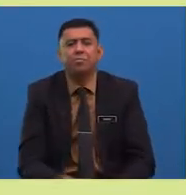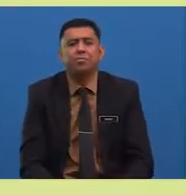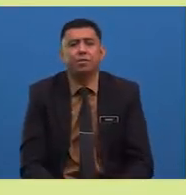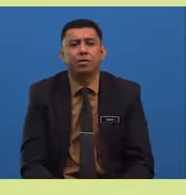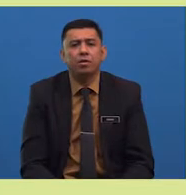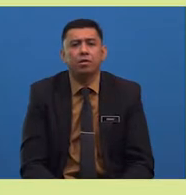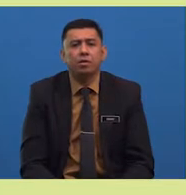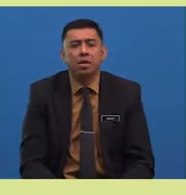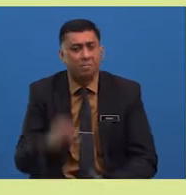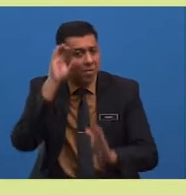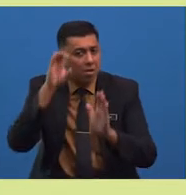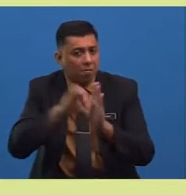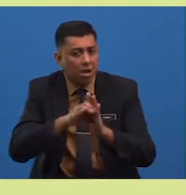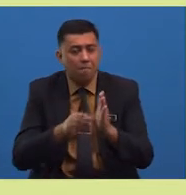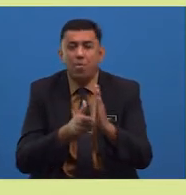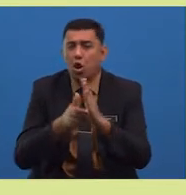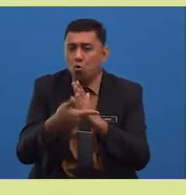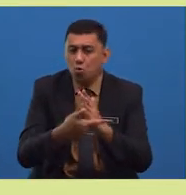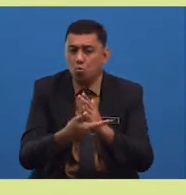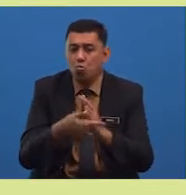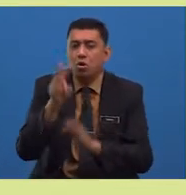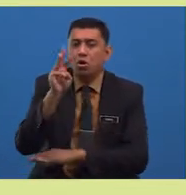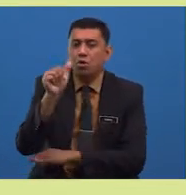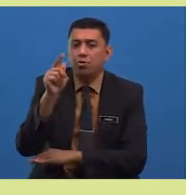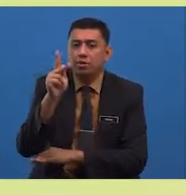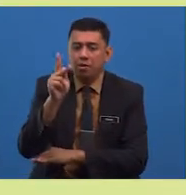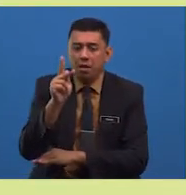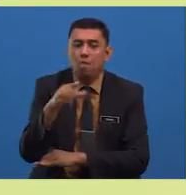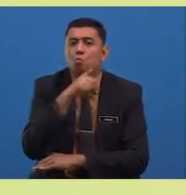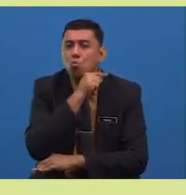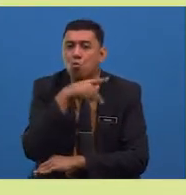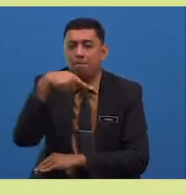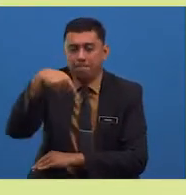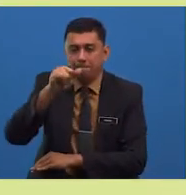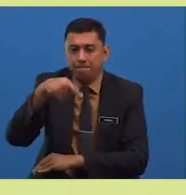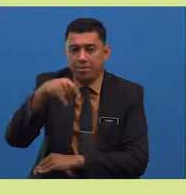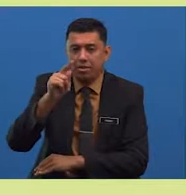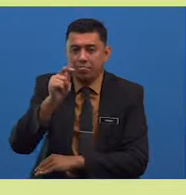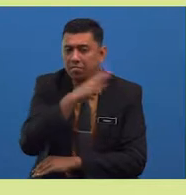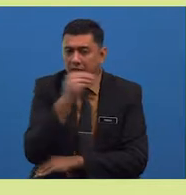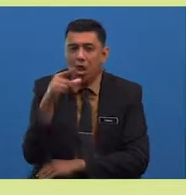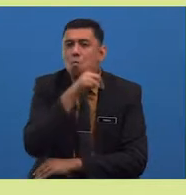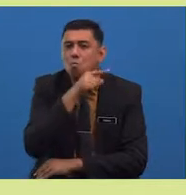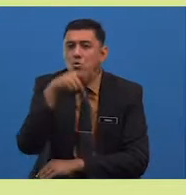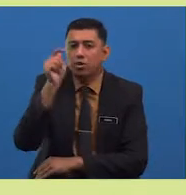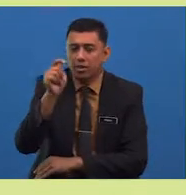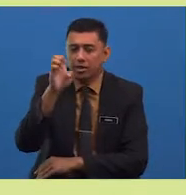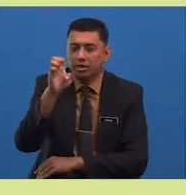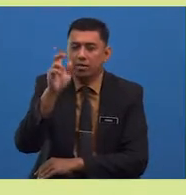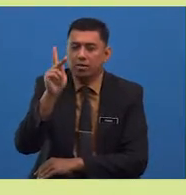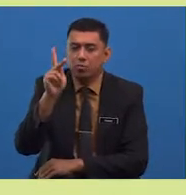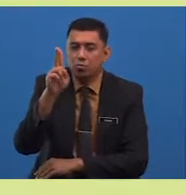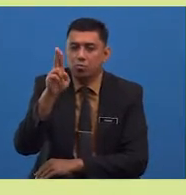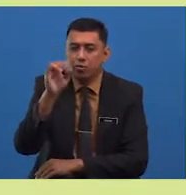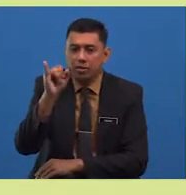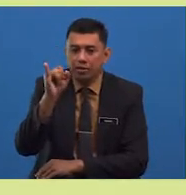ini telah digambarkan oleh watak burung pipit dan burung tekuri patuh pada